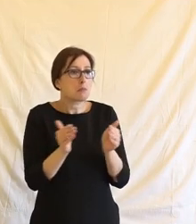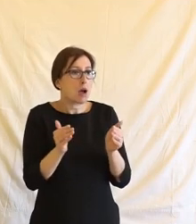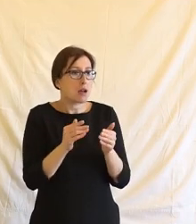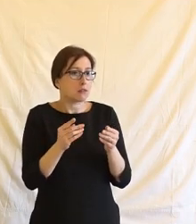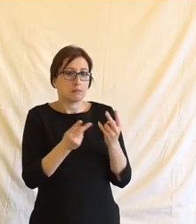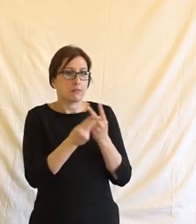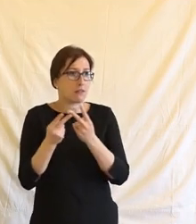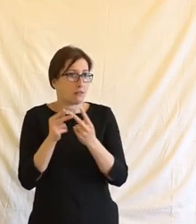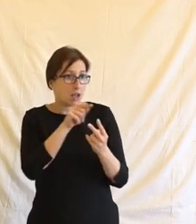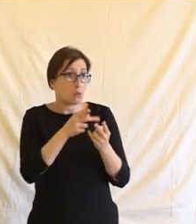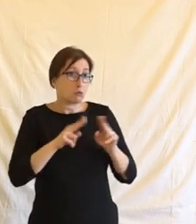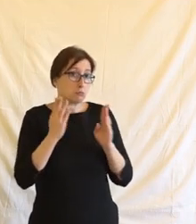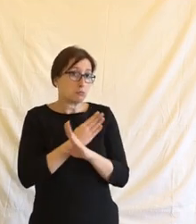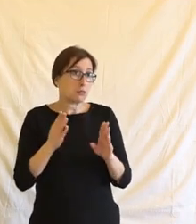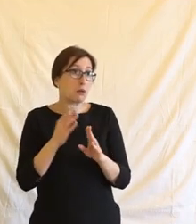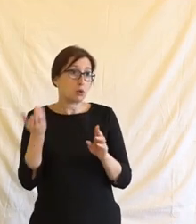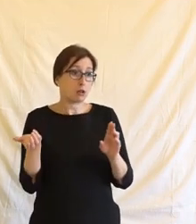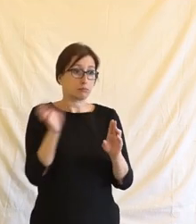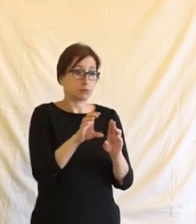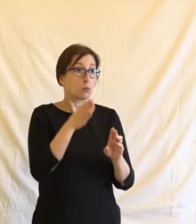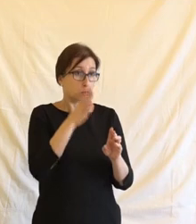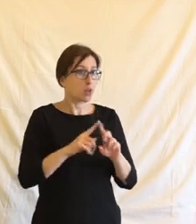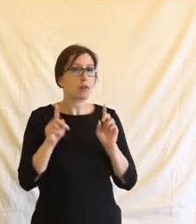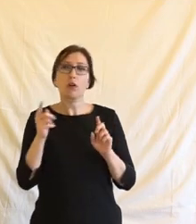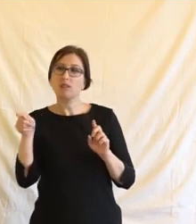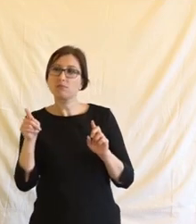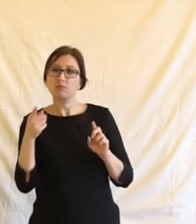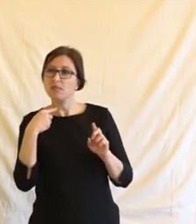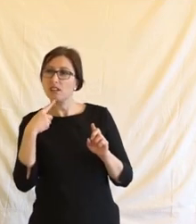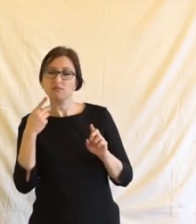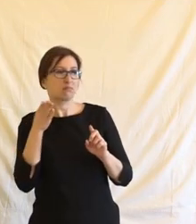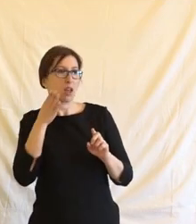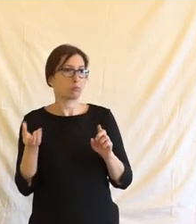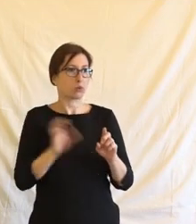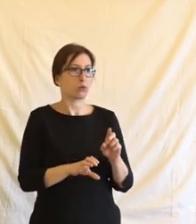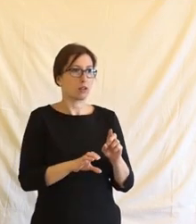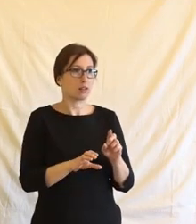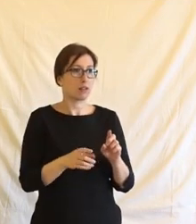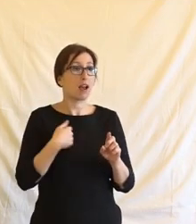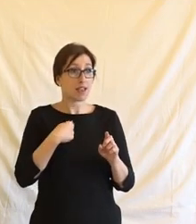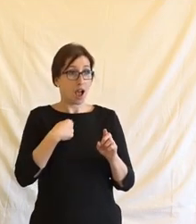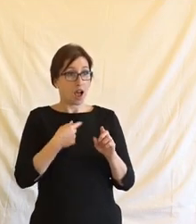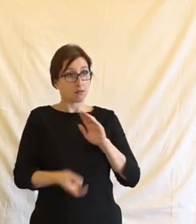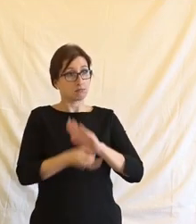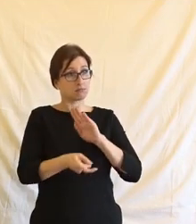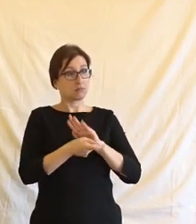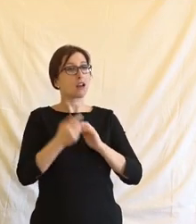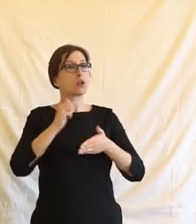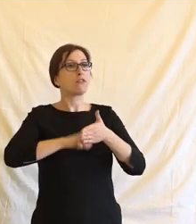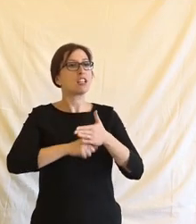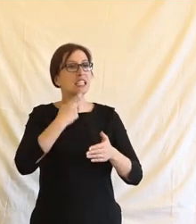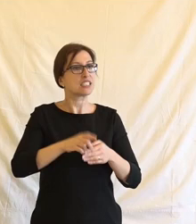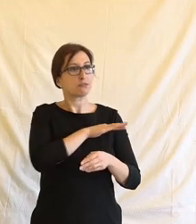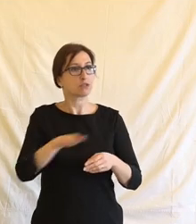platforma, se může rozhodovat, které příspěvky otiskne, které ne a já jako jedinec nemám žádný nárok přijít do novin a